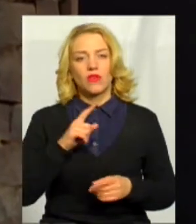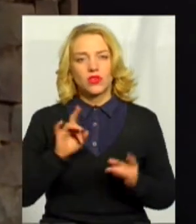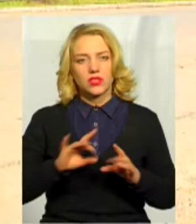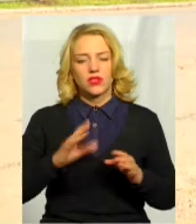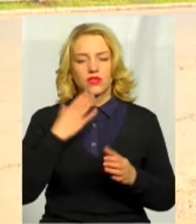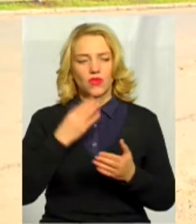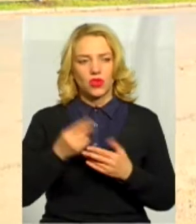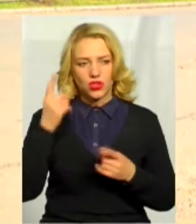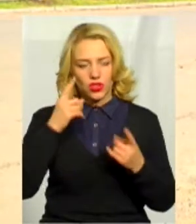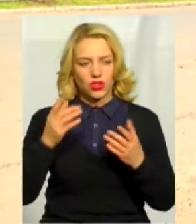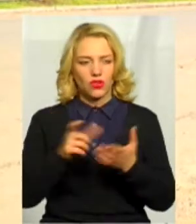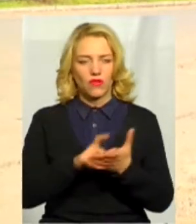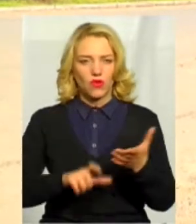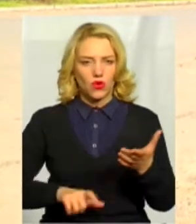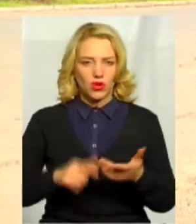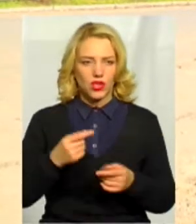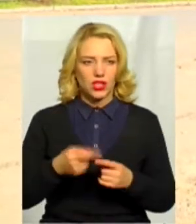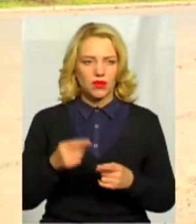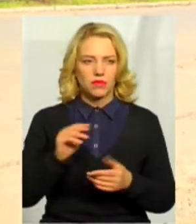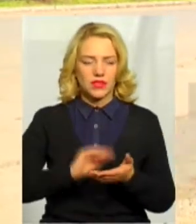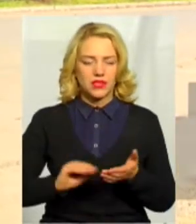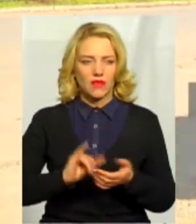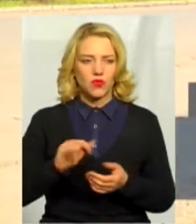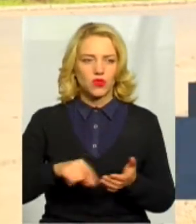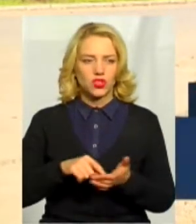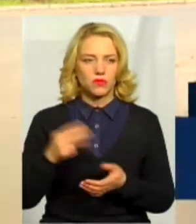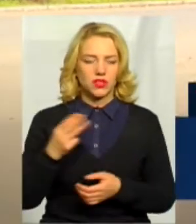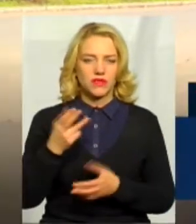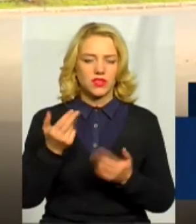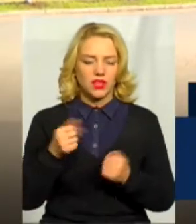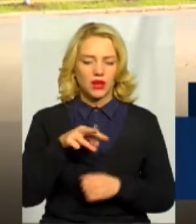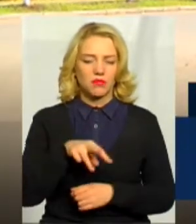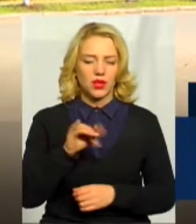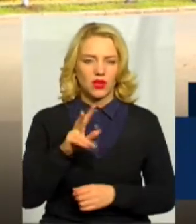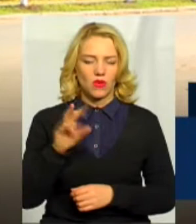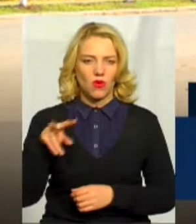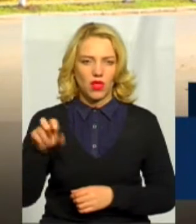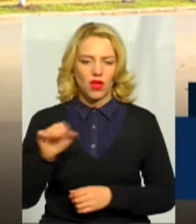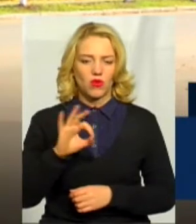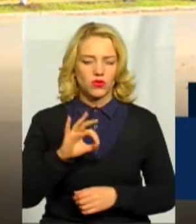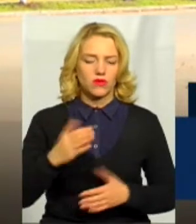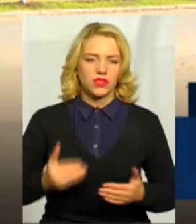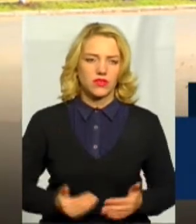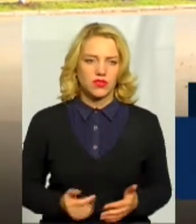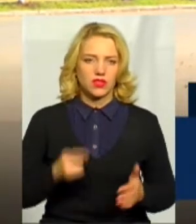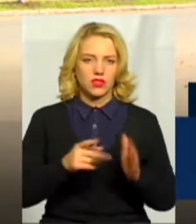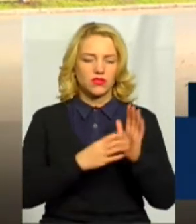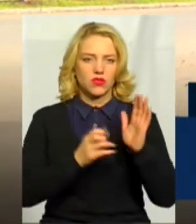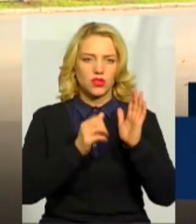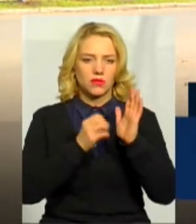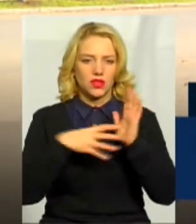твори Островський у Шепотівці не писав. Так, Микола Островський жив у Шепотівці з 1915 року,